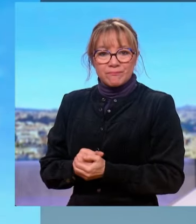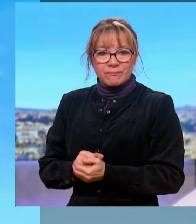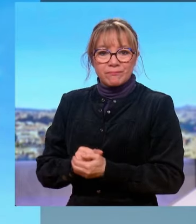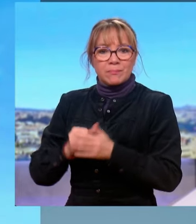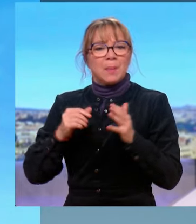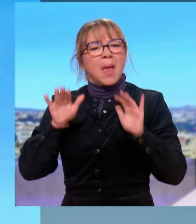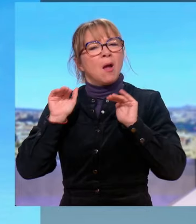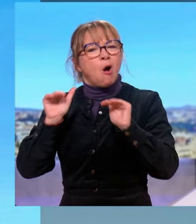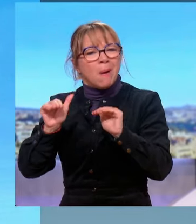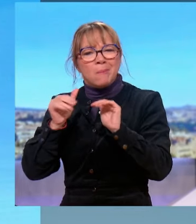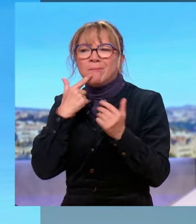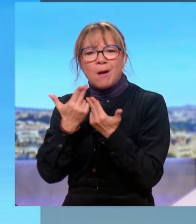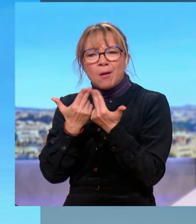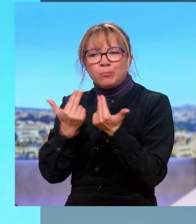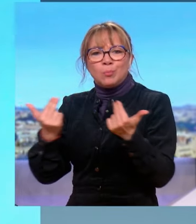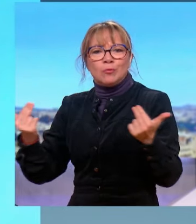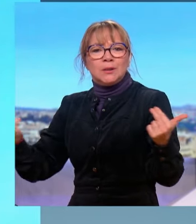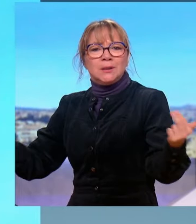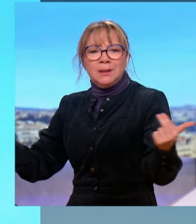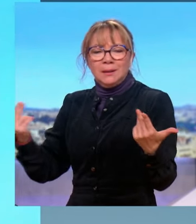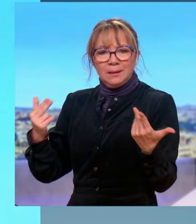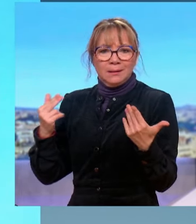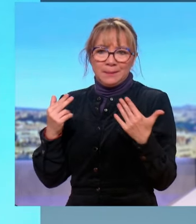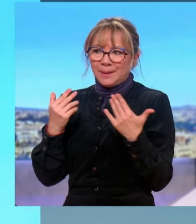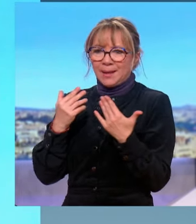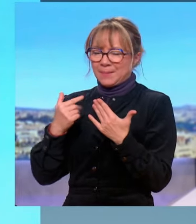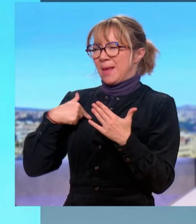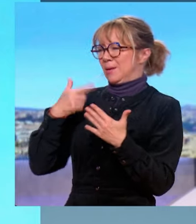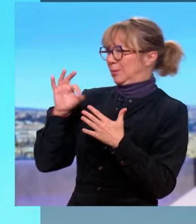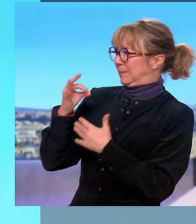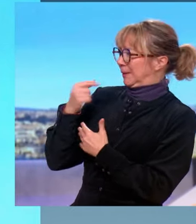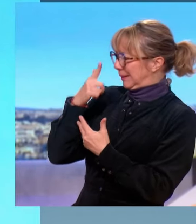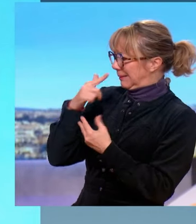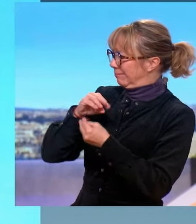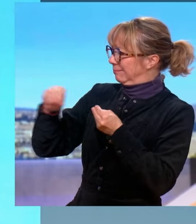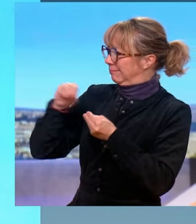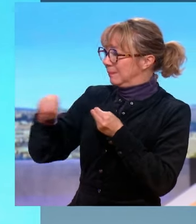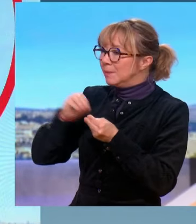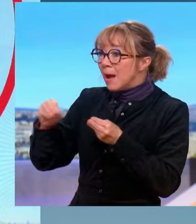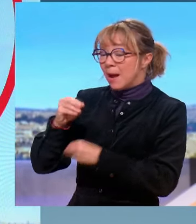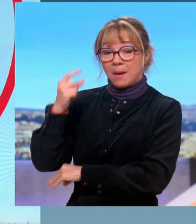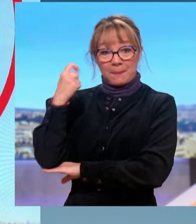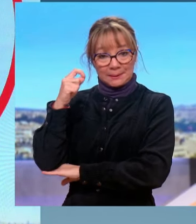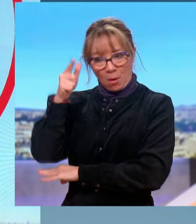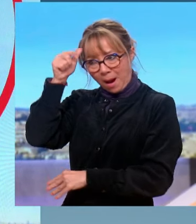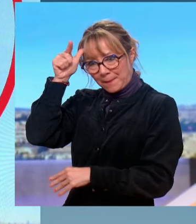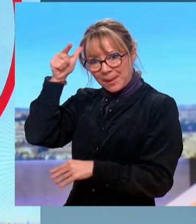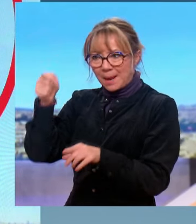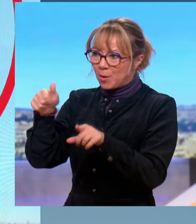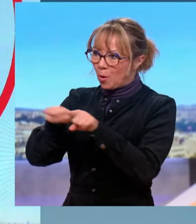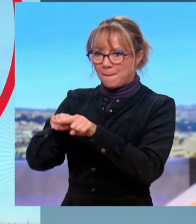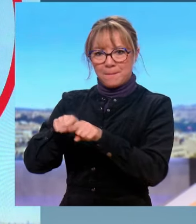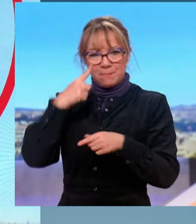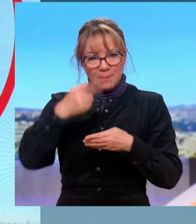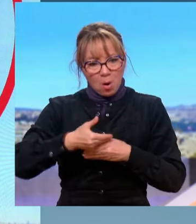Une bougie a été allumée à l'Elysée, c'est ça qui est reproché. Oui, mais je trouve que tout ça est excessif. Le président de la République, c'est un rempart. Il est un rempart contre ceux,